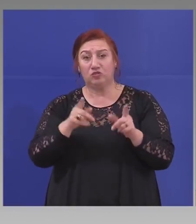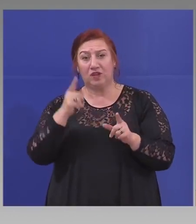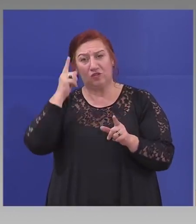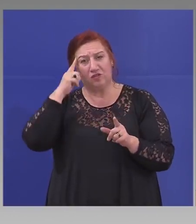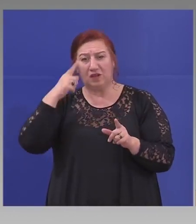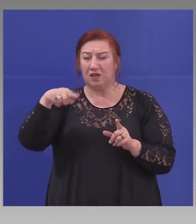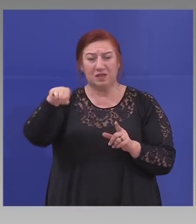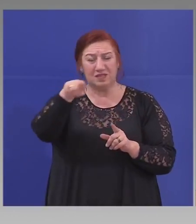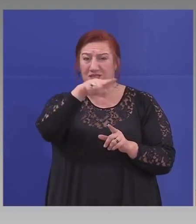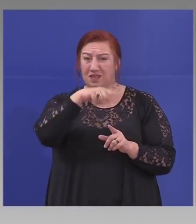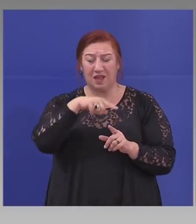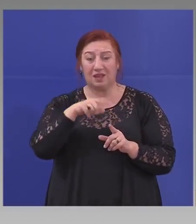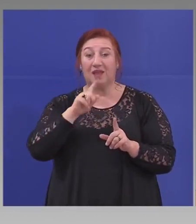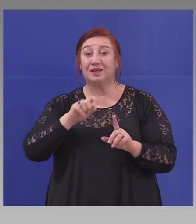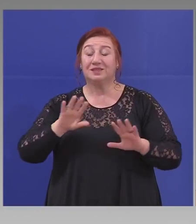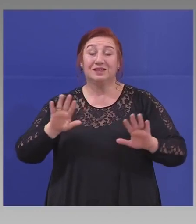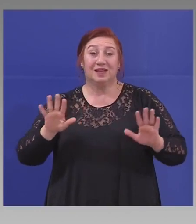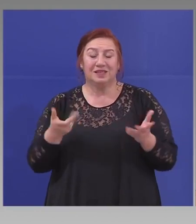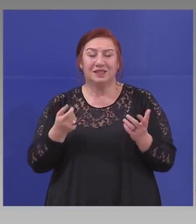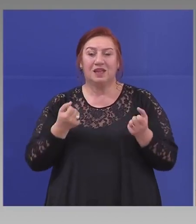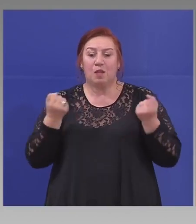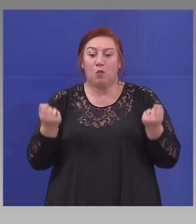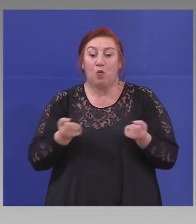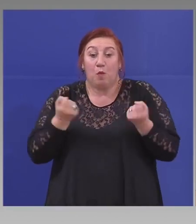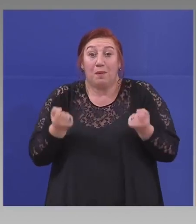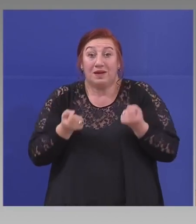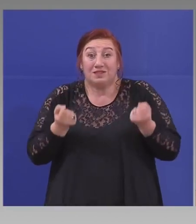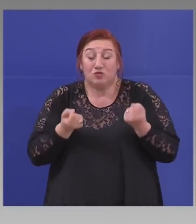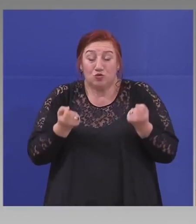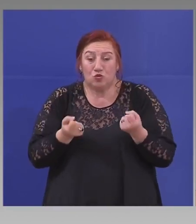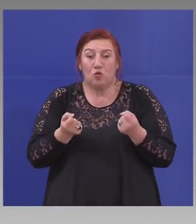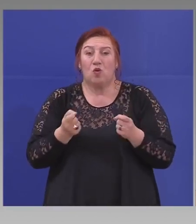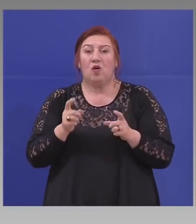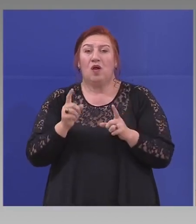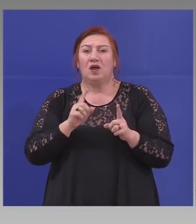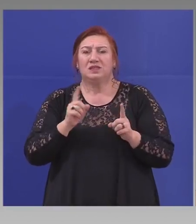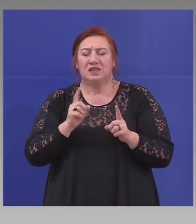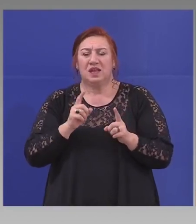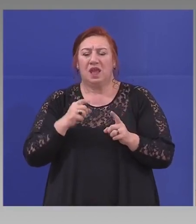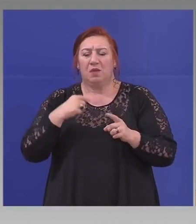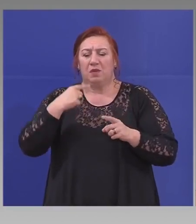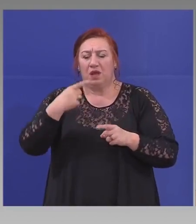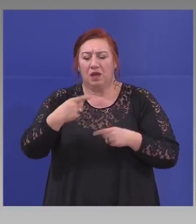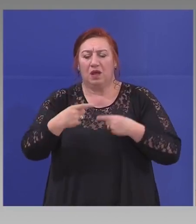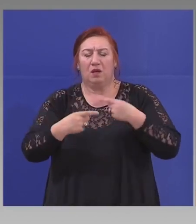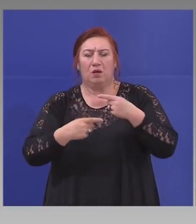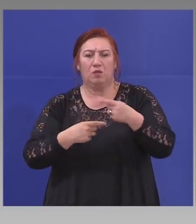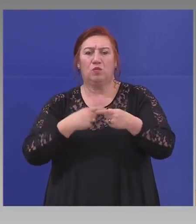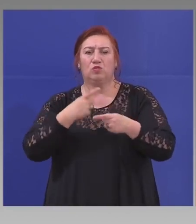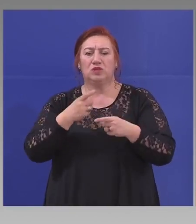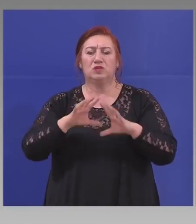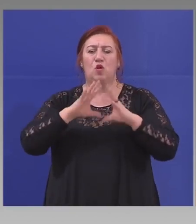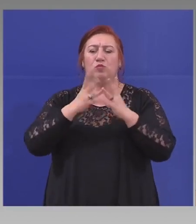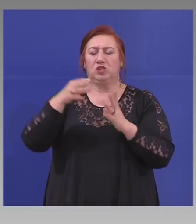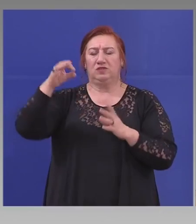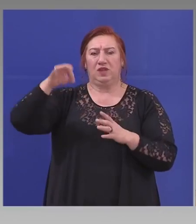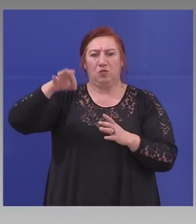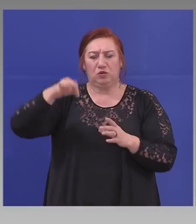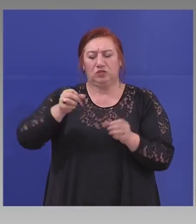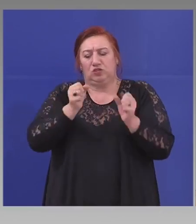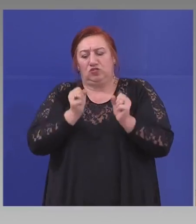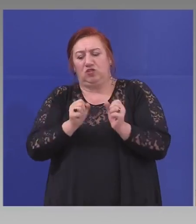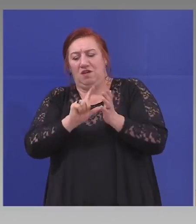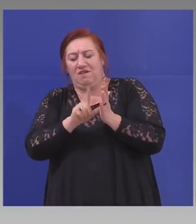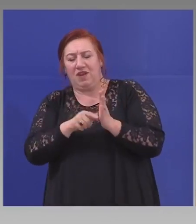за да стане по-експедитивно, за да се избегне целият този процес на обществени поръчки с цели тези